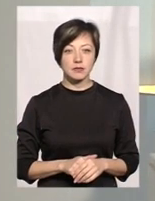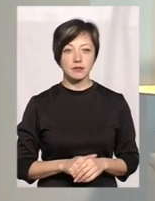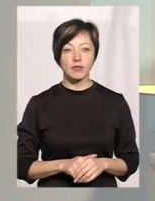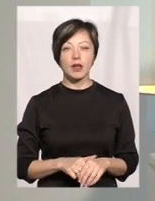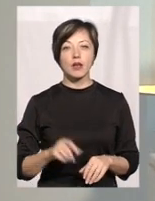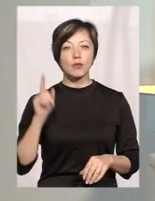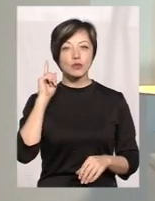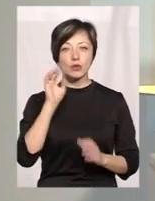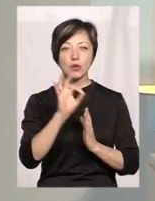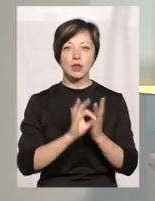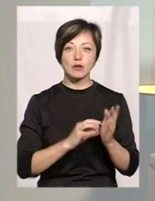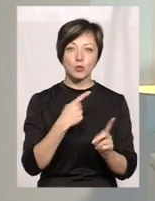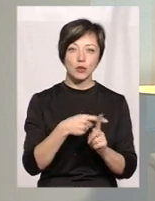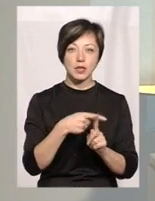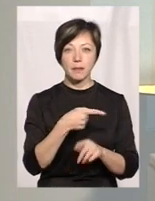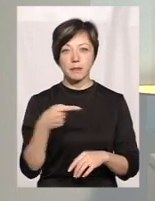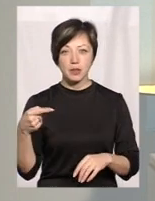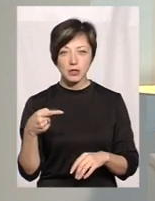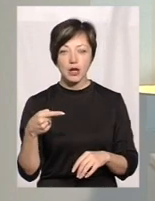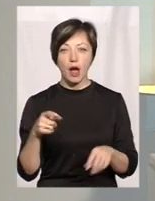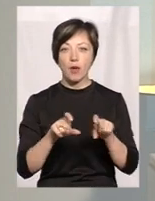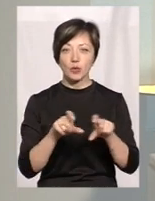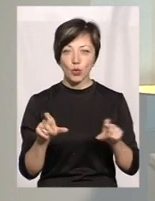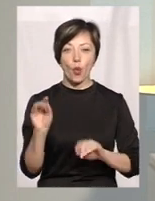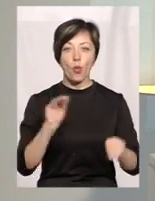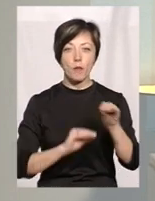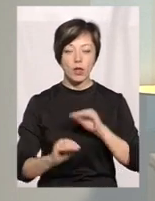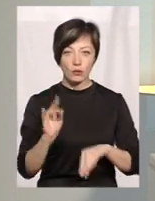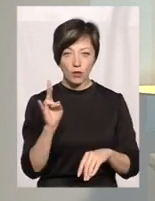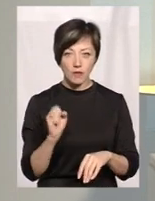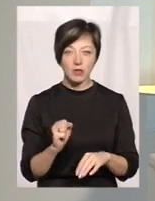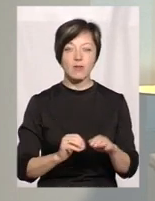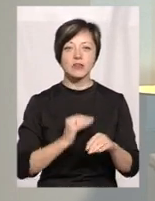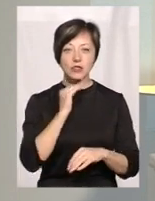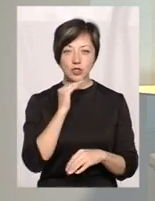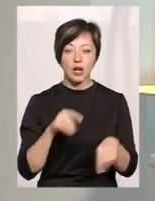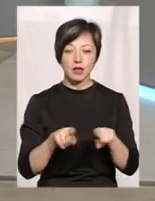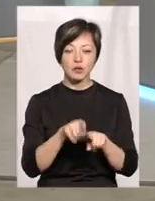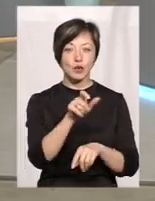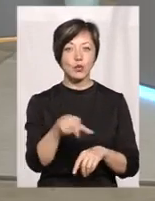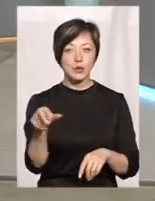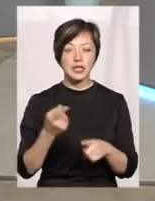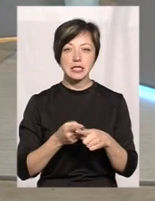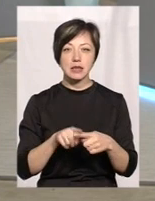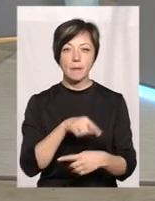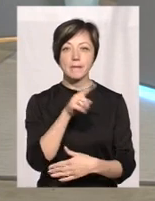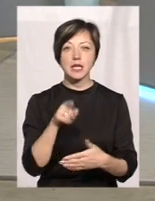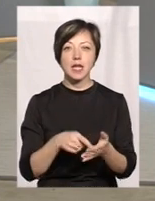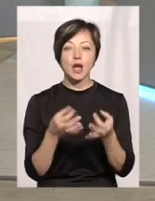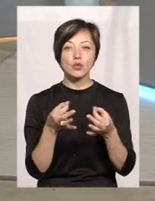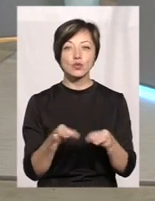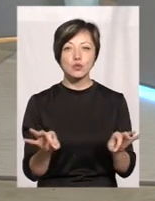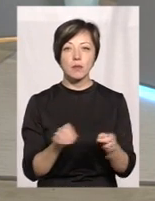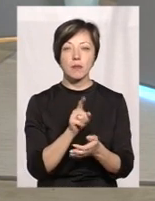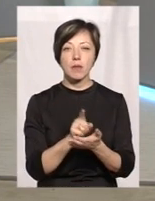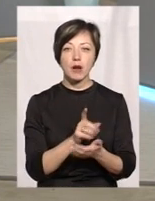Почули ми одразу і плюси, і мінуси. Амбулаторія укомплектована, вистачає, начебто, людей, але оце питання доступності,